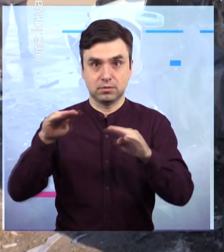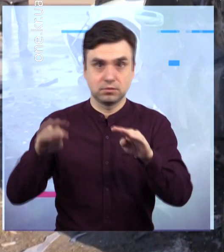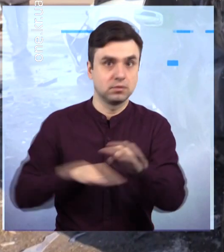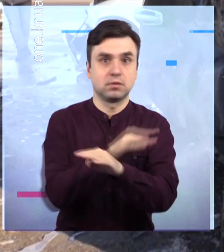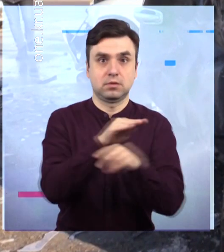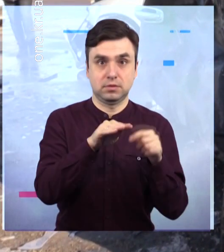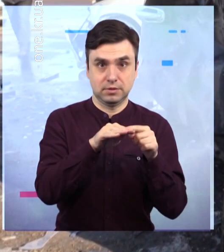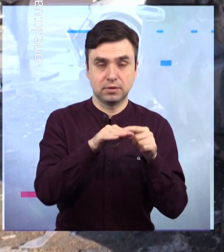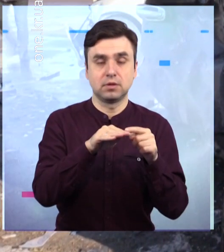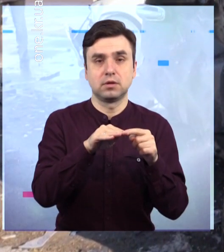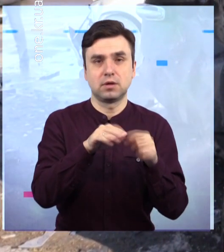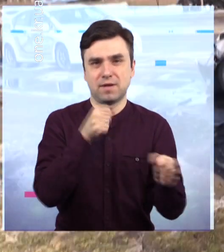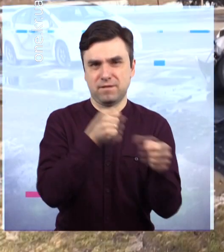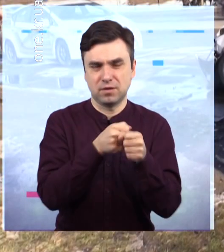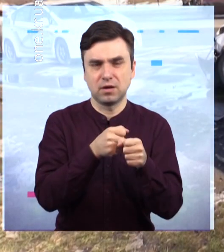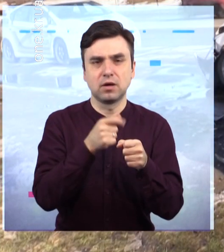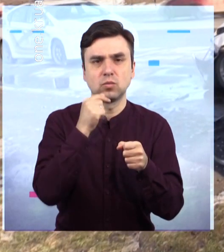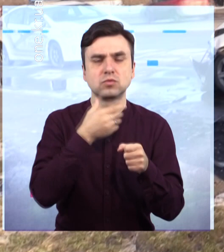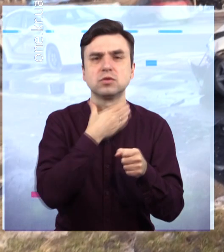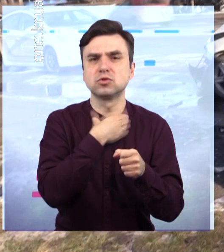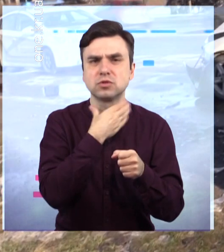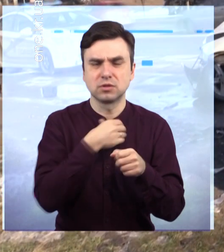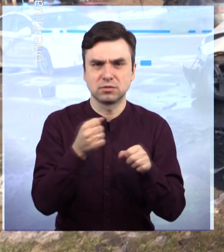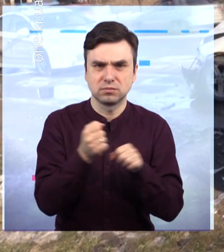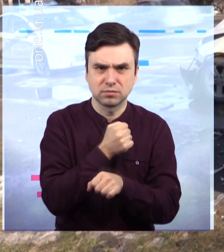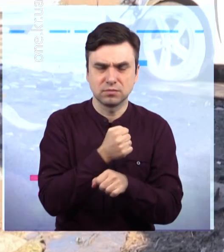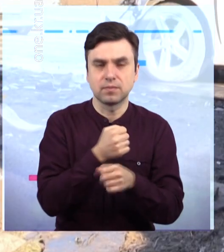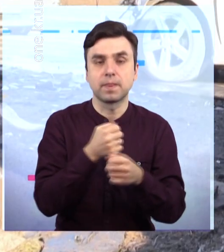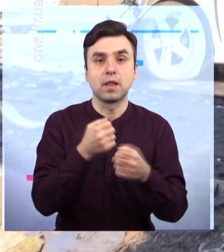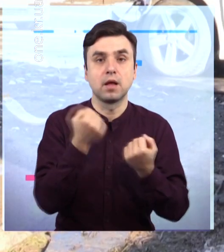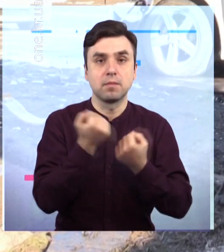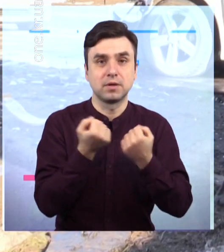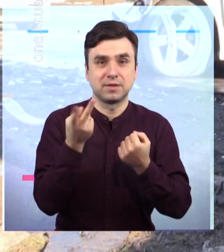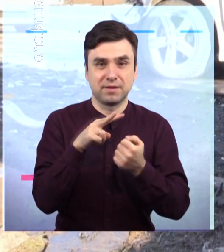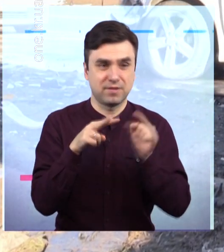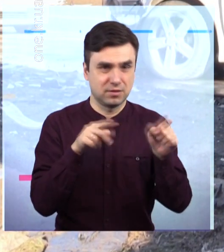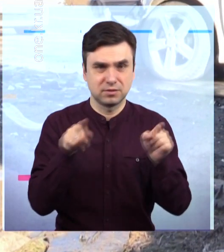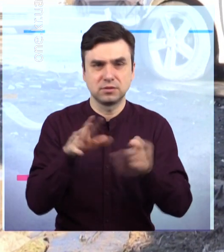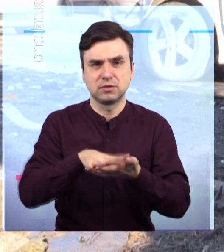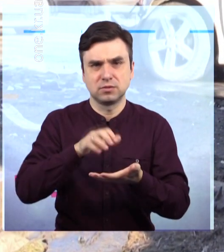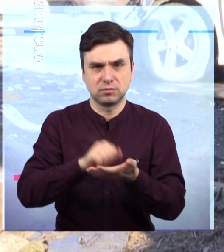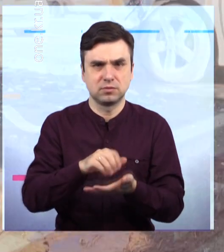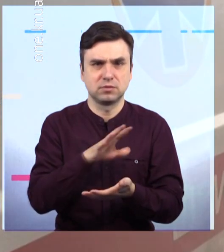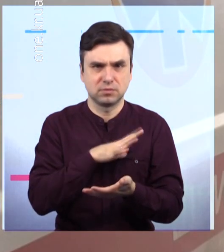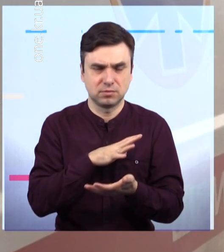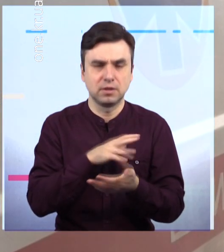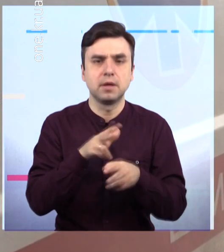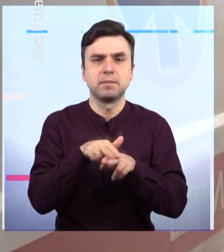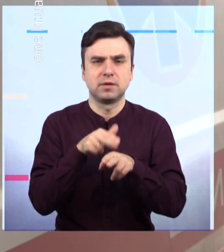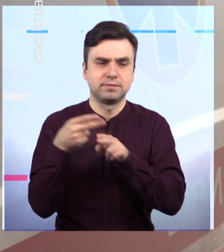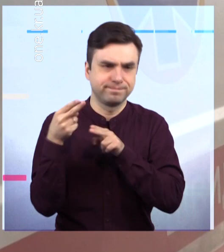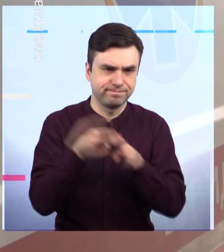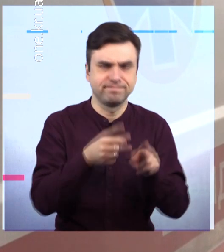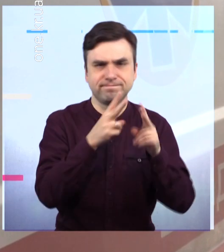вивернув кермо та вилетів на зустрічку. Там і відбулося зіткнення із «Тойотою», де від удару постраждали одразу дві людини –